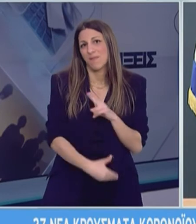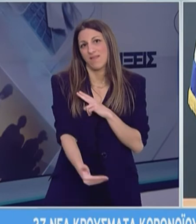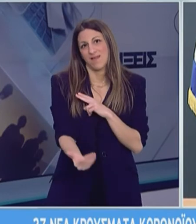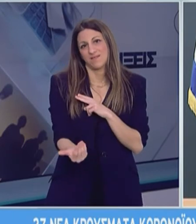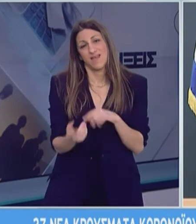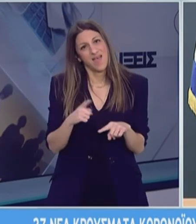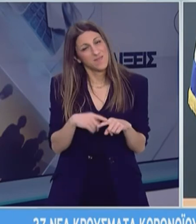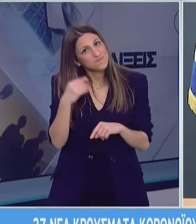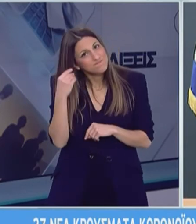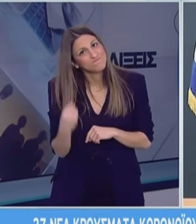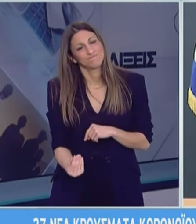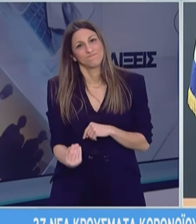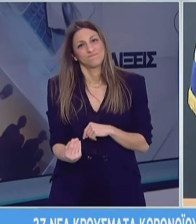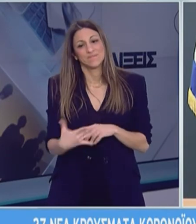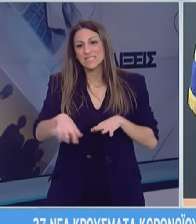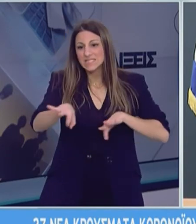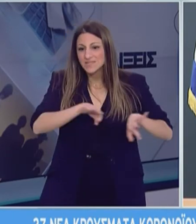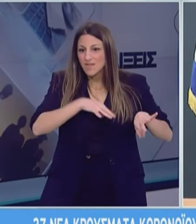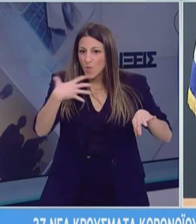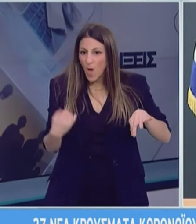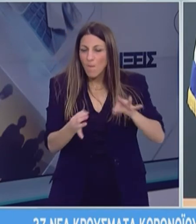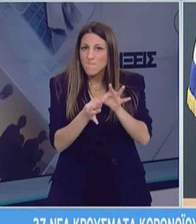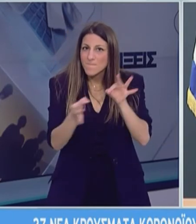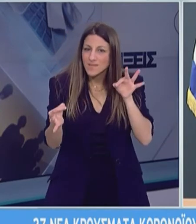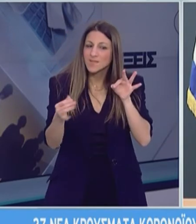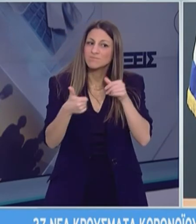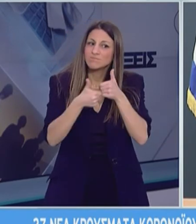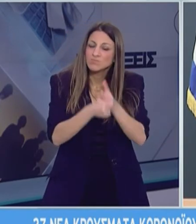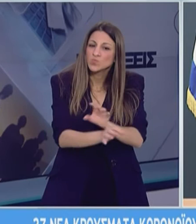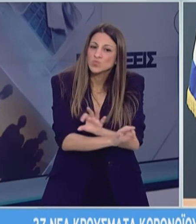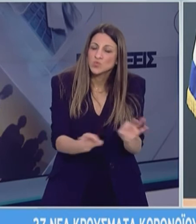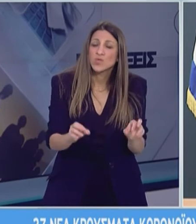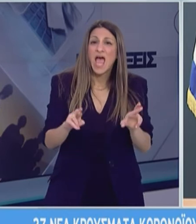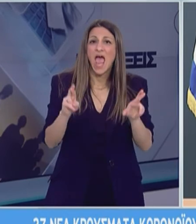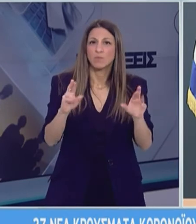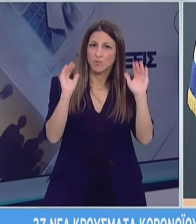Ελλάδα αυτή τη στιγμή, το ότι η στρατηγική μας αποδίδει. Μακάρι να συνεχίσει να αποδίδει έτσι.